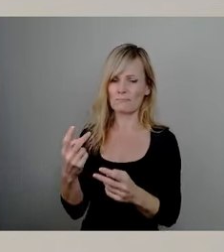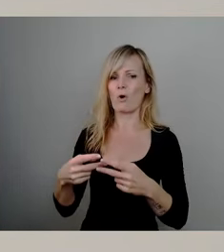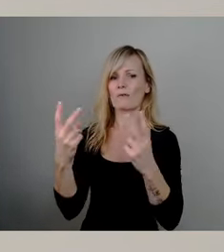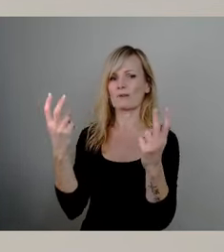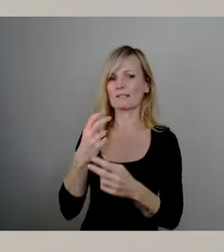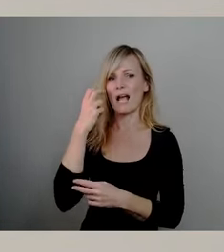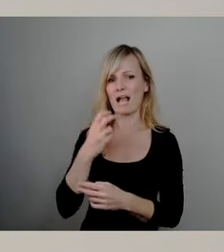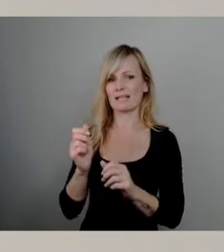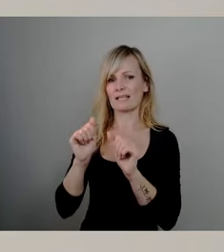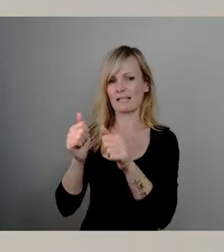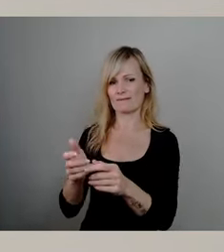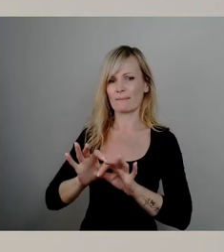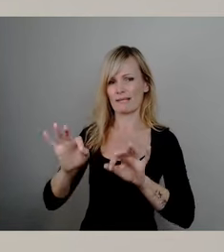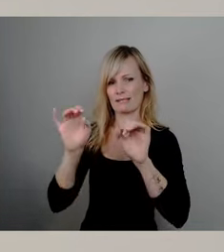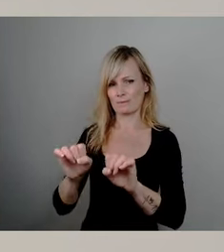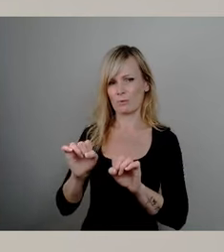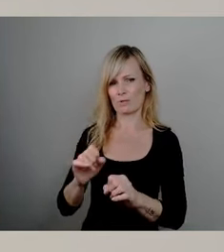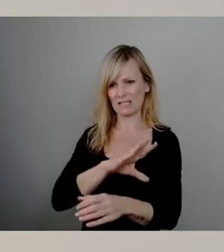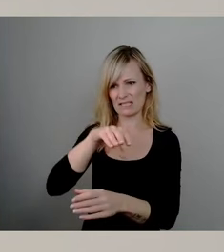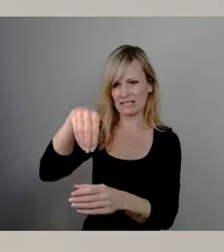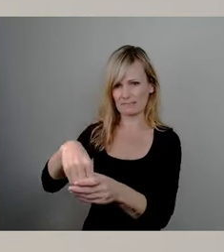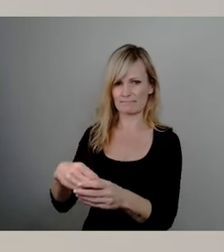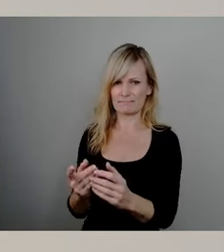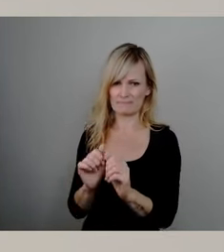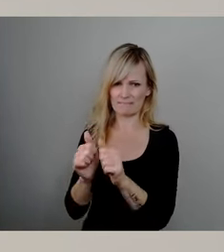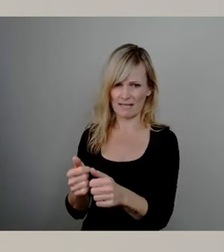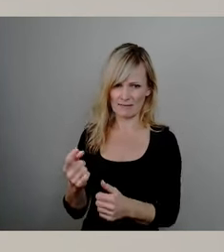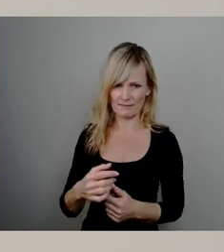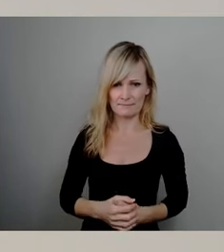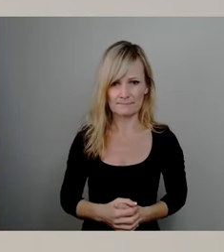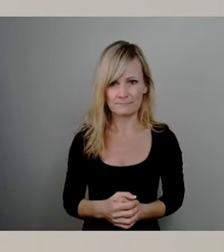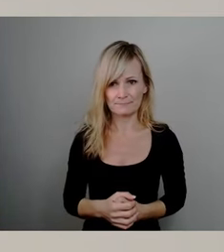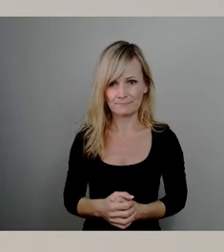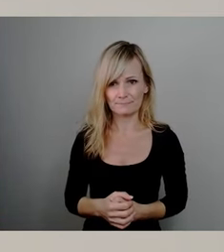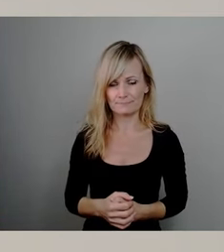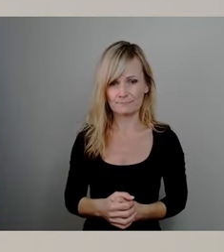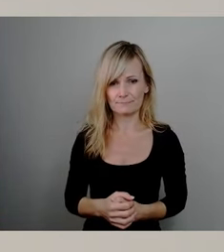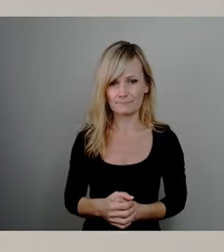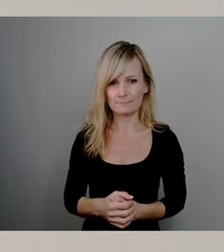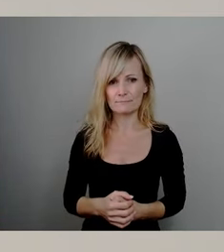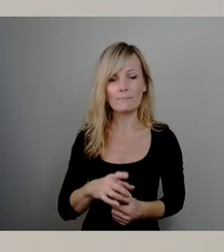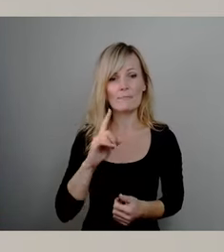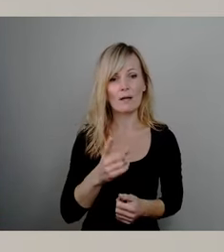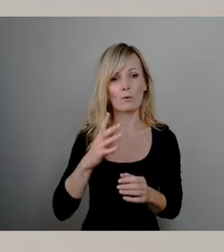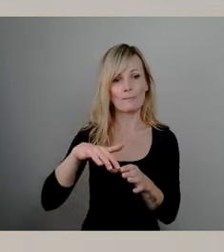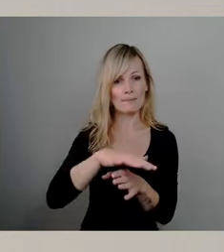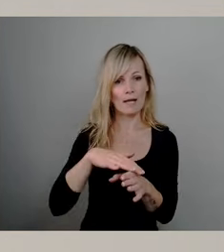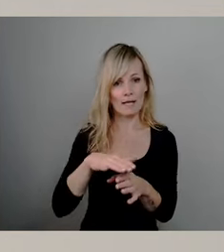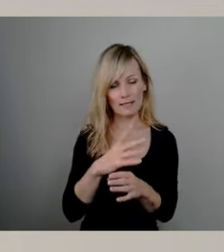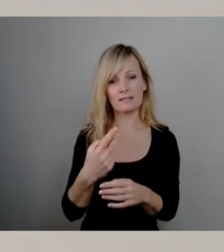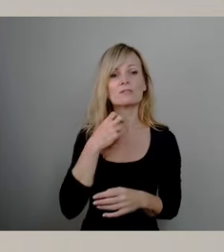bestmöglich hier einspringen. Es fehlen auch im Bereich der